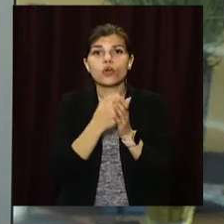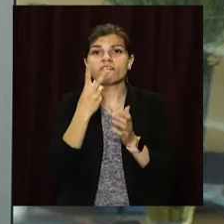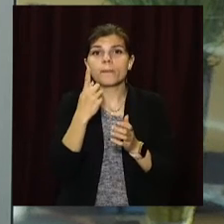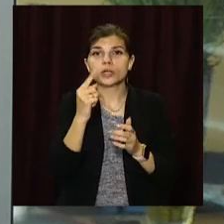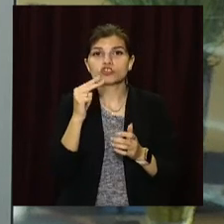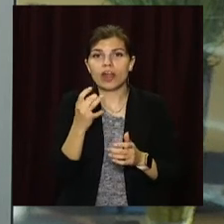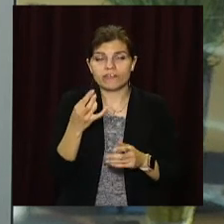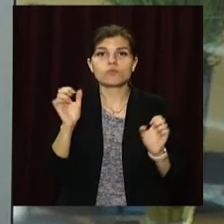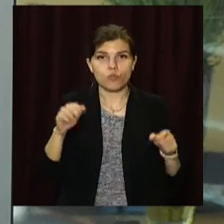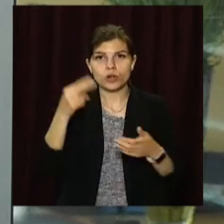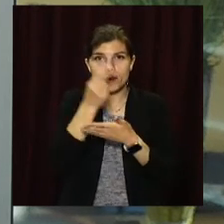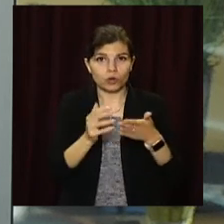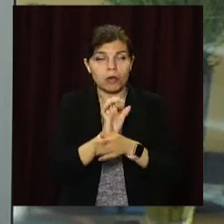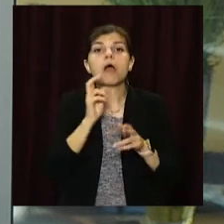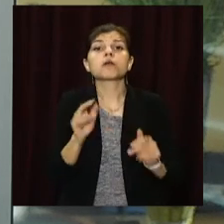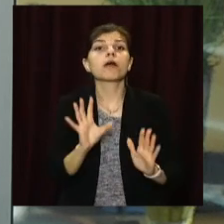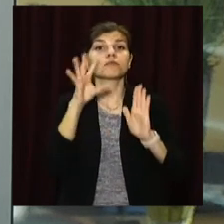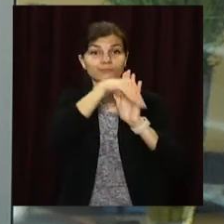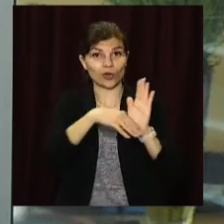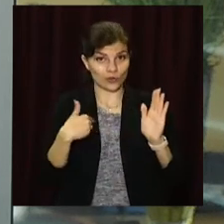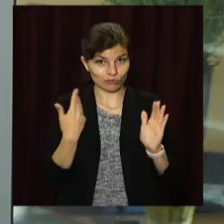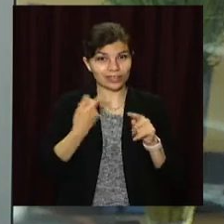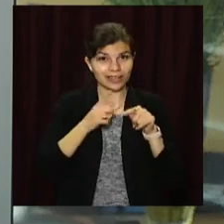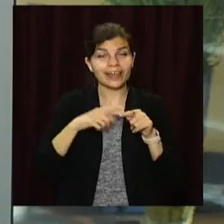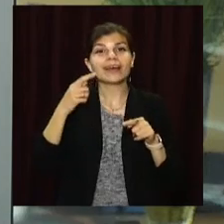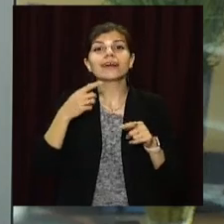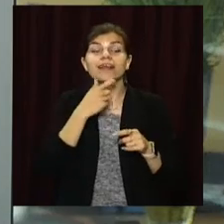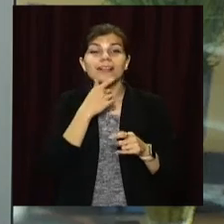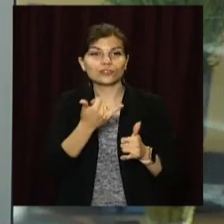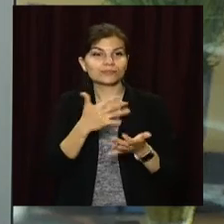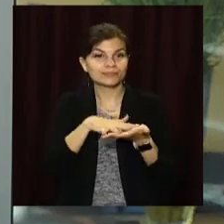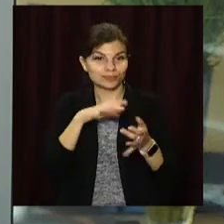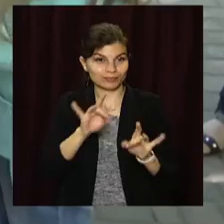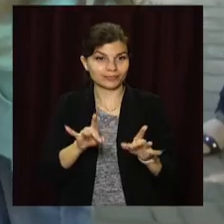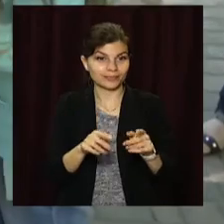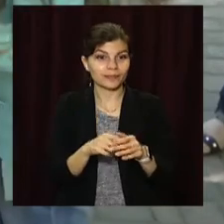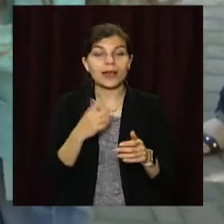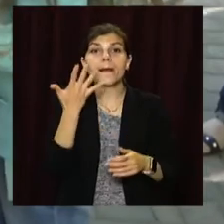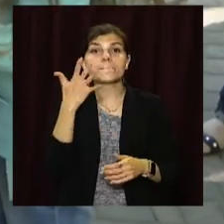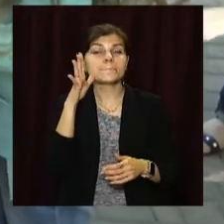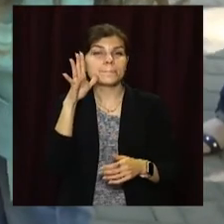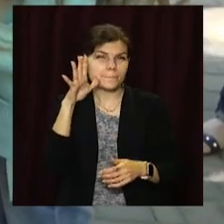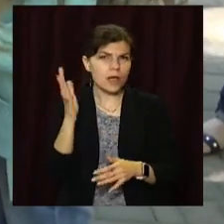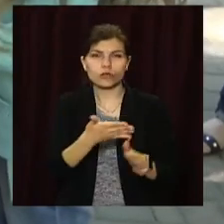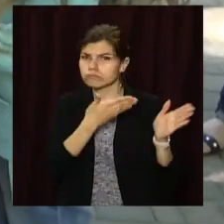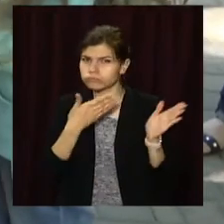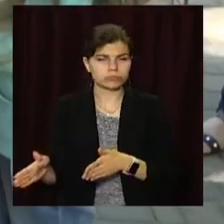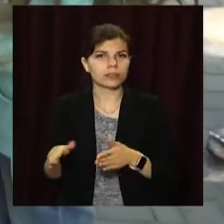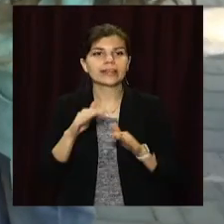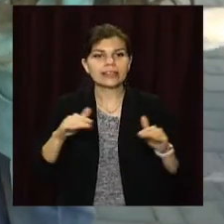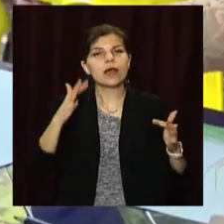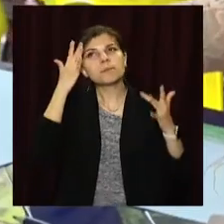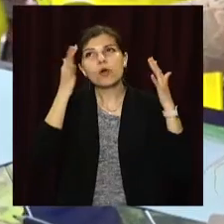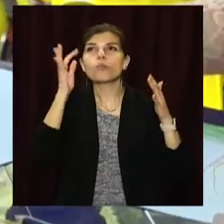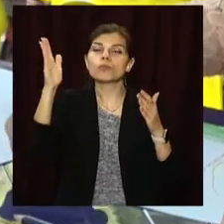червня. Як долучитися до ініціативи – дивіться далі. П'ять років поспіль діти малюють свої мрії